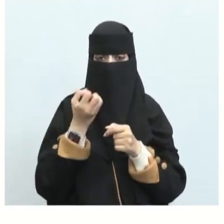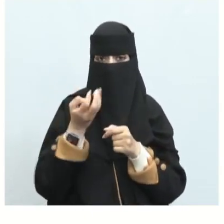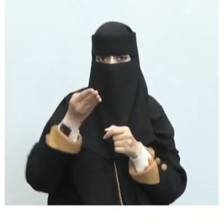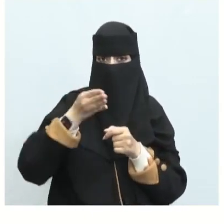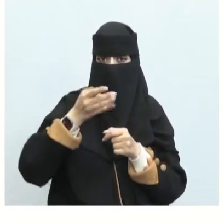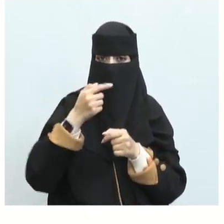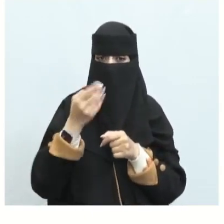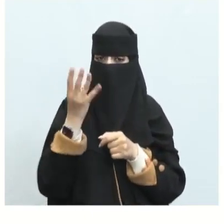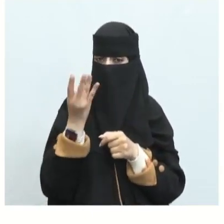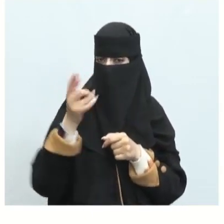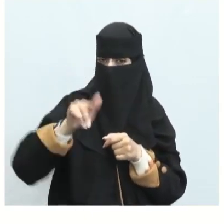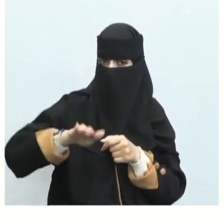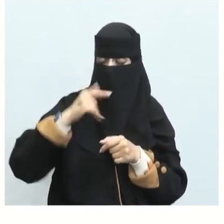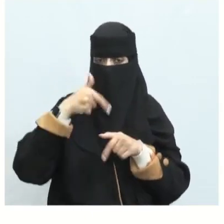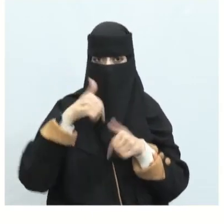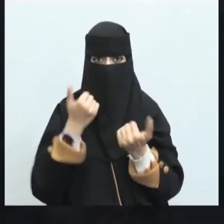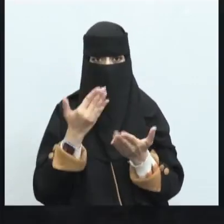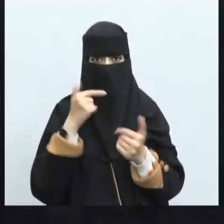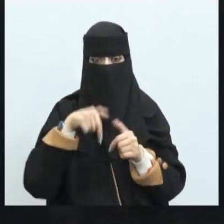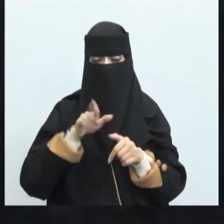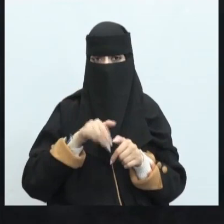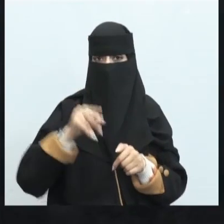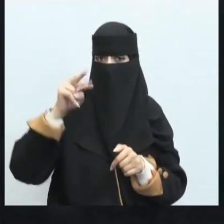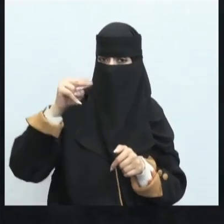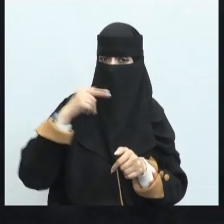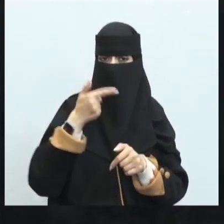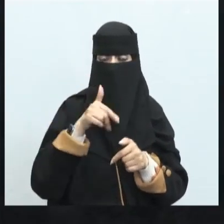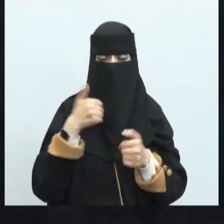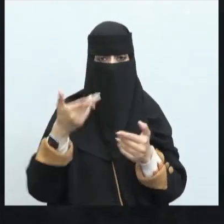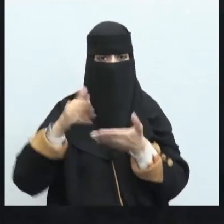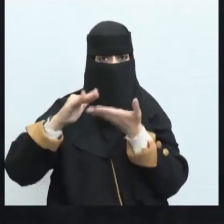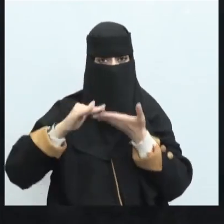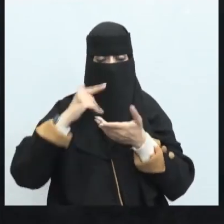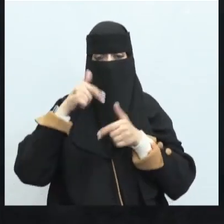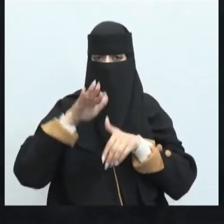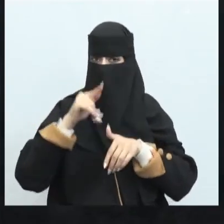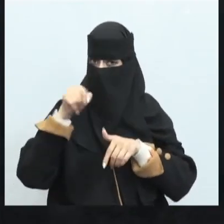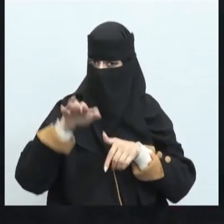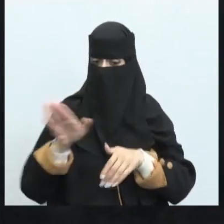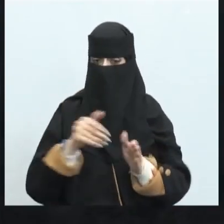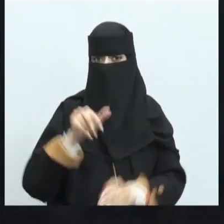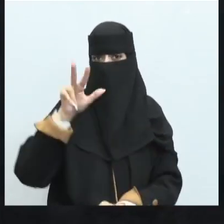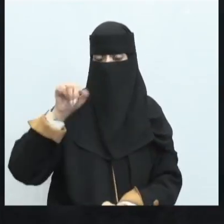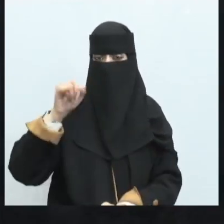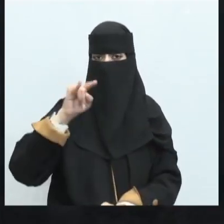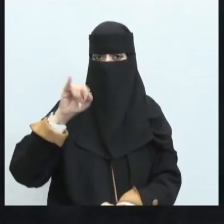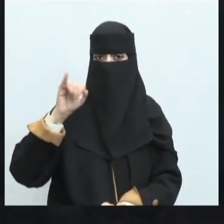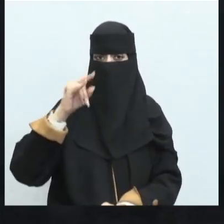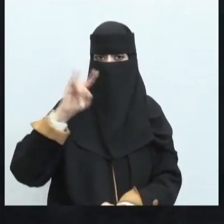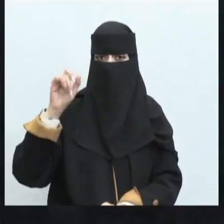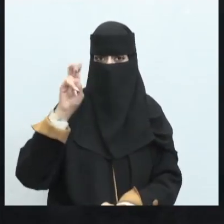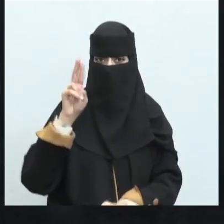وفقرهن وقيل أيضا المرملات التي ليس لها عائل وفقيره ليس عندها أحد يخدمها أو يستطيع أن يقوم بها فهم يقول